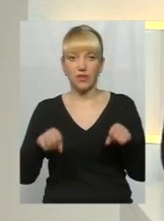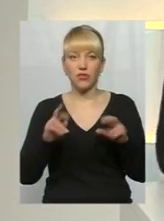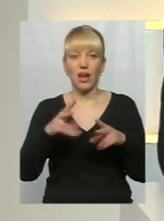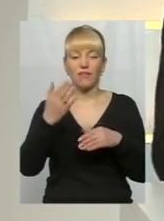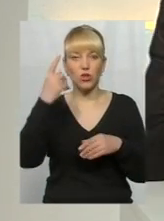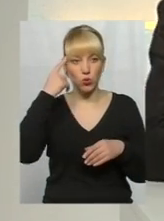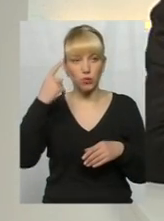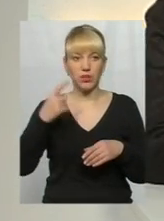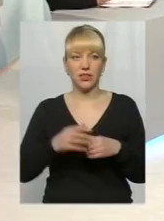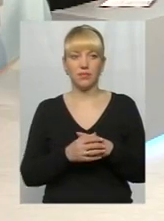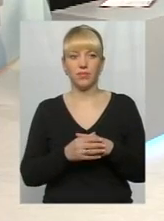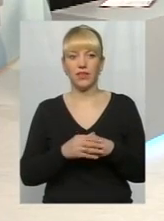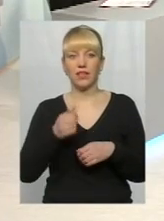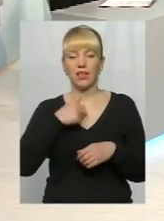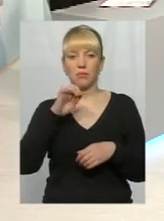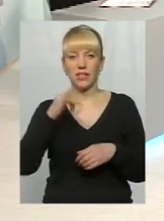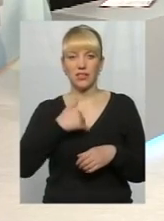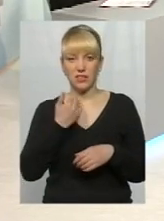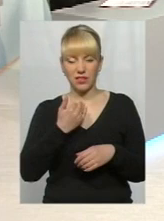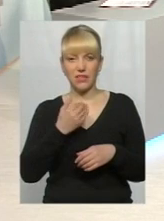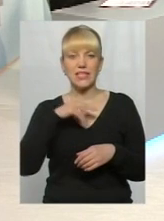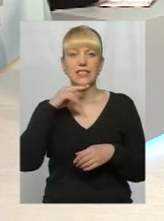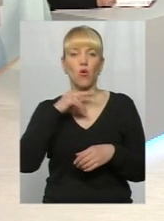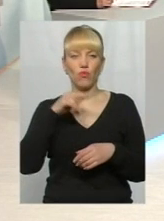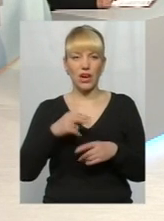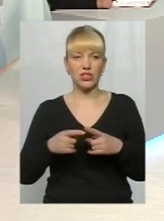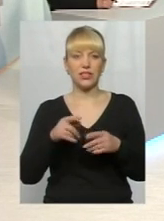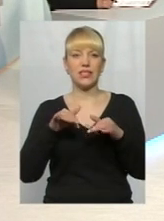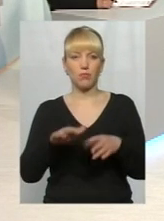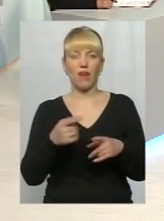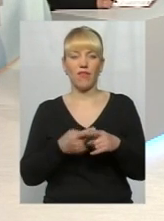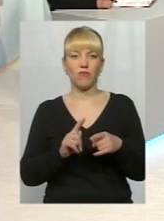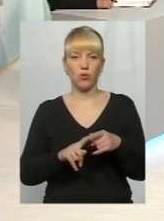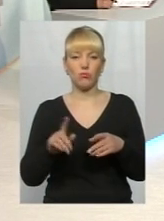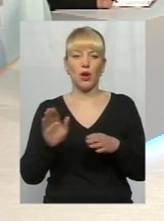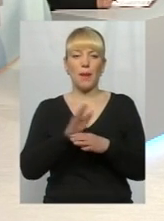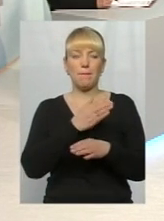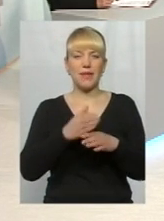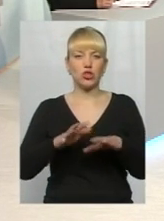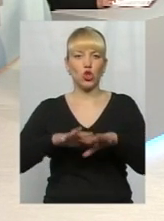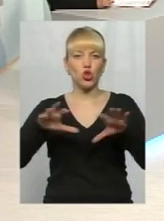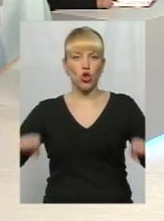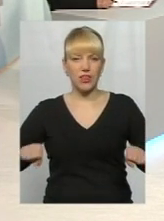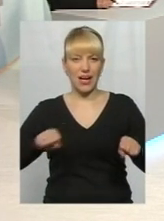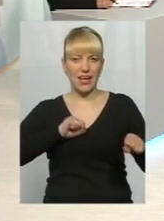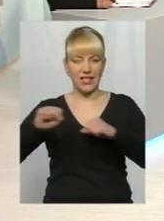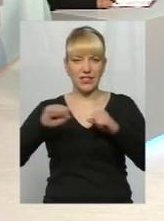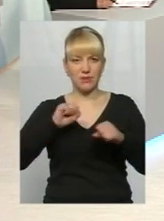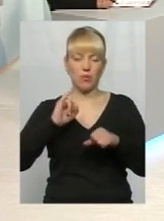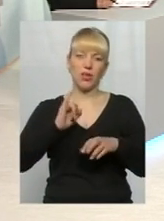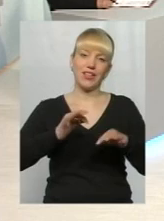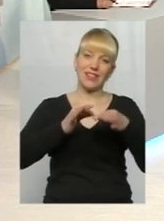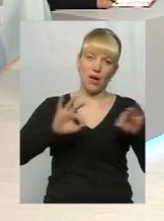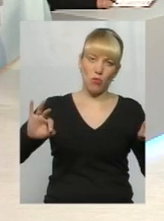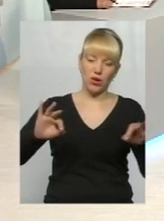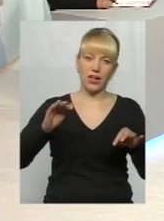ви думаєте, чи можливо, рідно? Я би хотів дещо зауважити справу в тому, що між тоталітаризмом і демократією в процесі